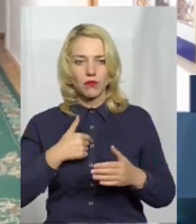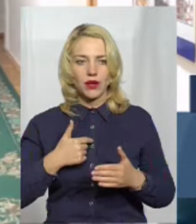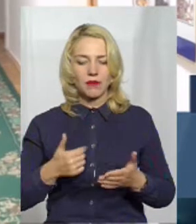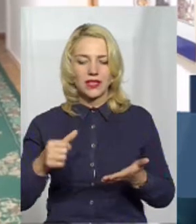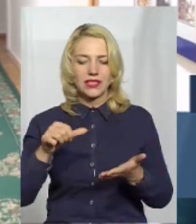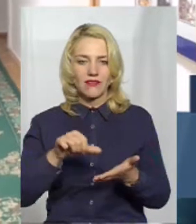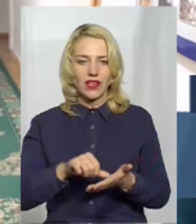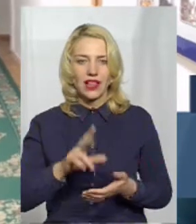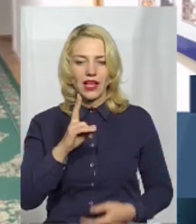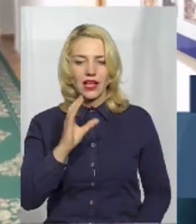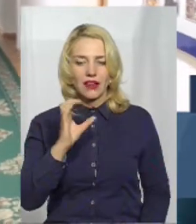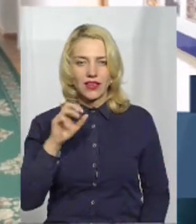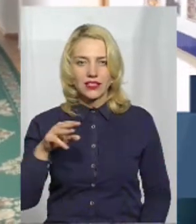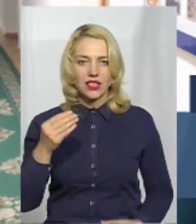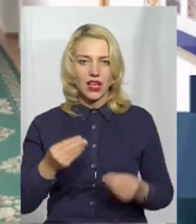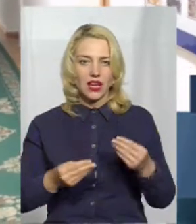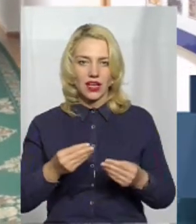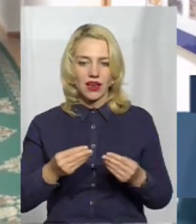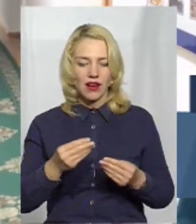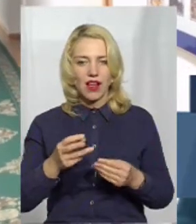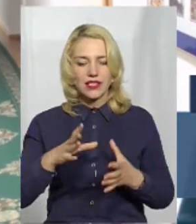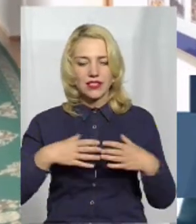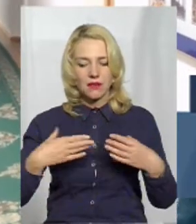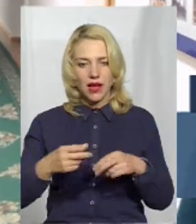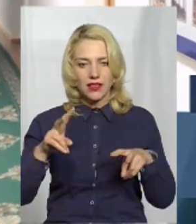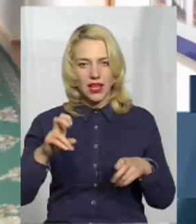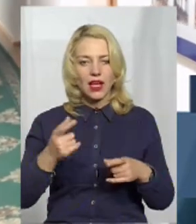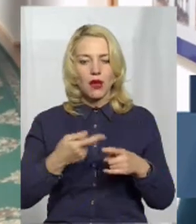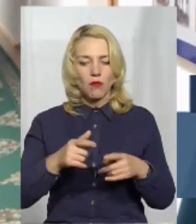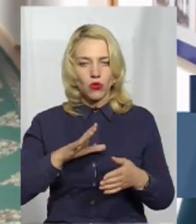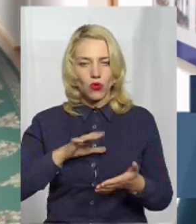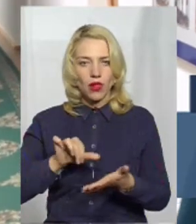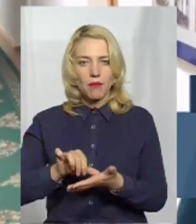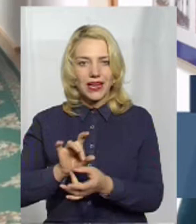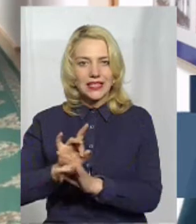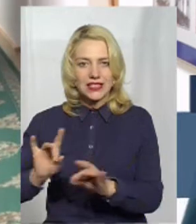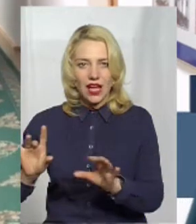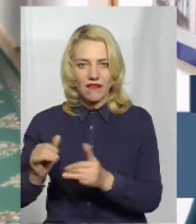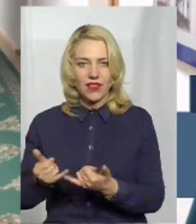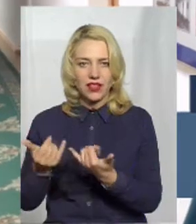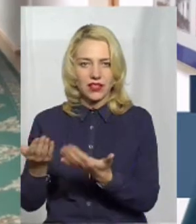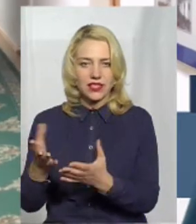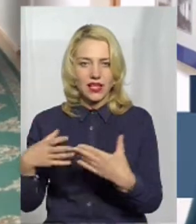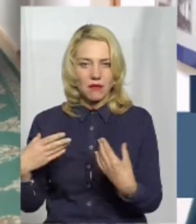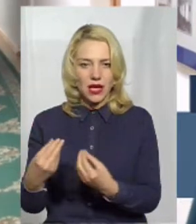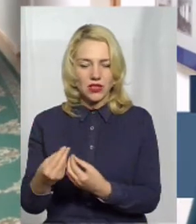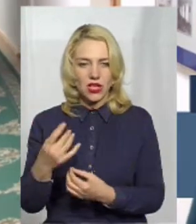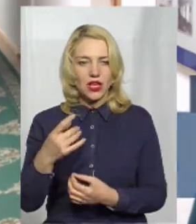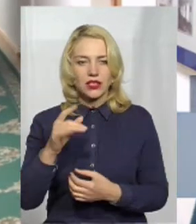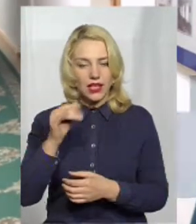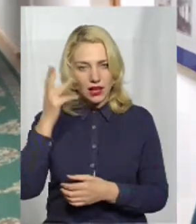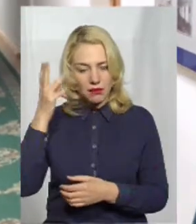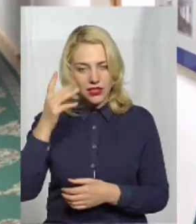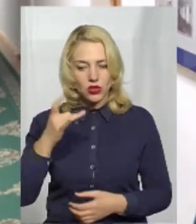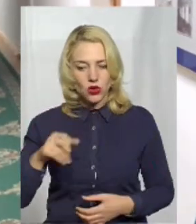Мейну», яку вже представляли в міській раді. Вона поки не здобула гарних оцінок,